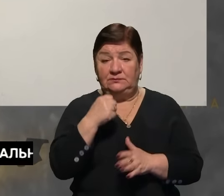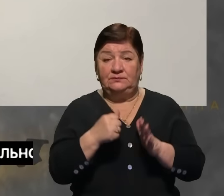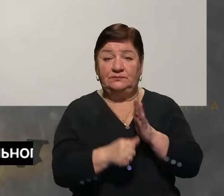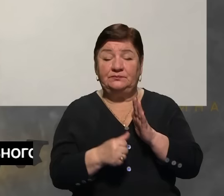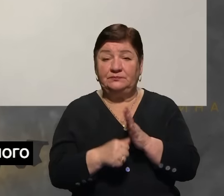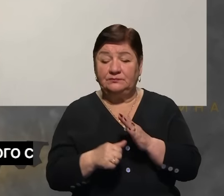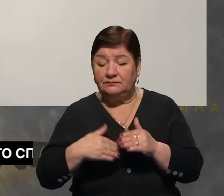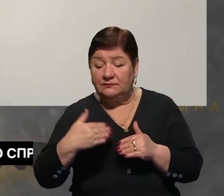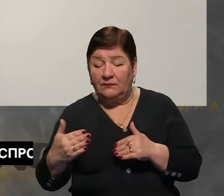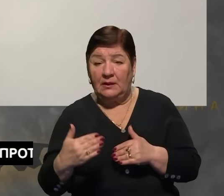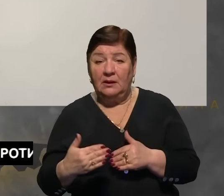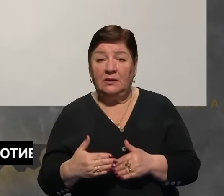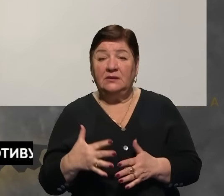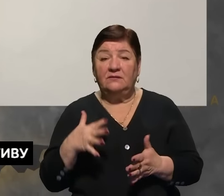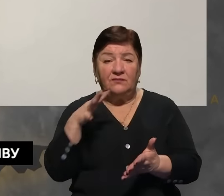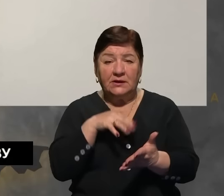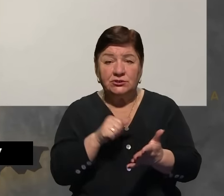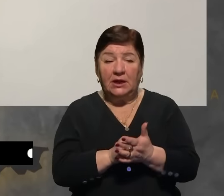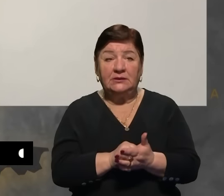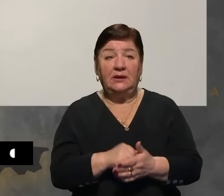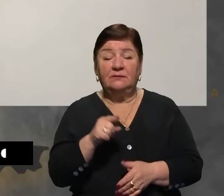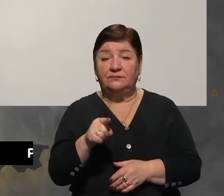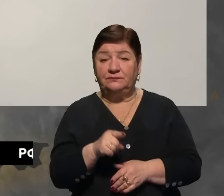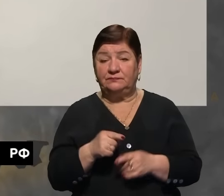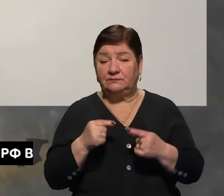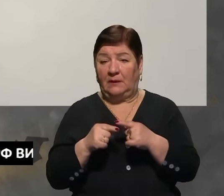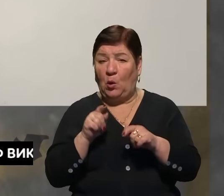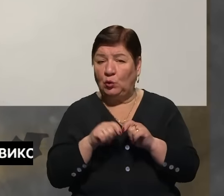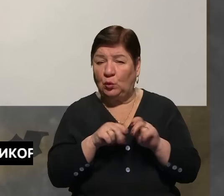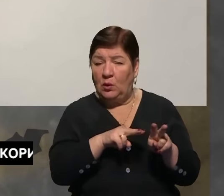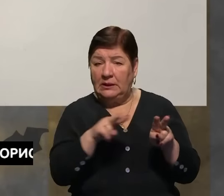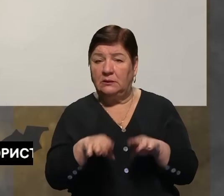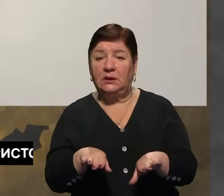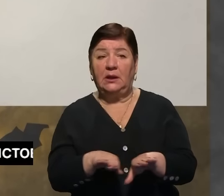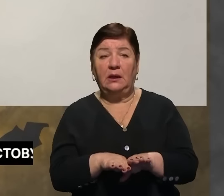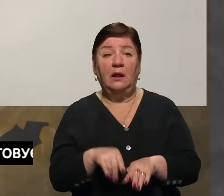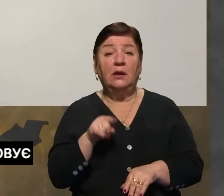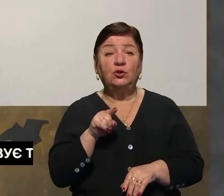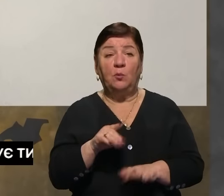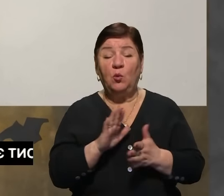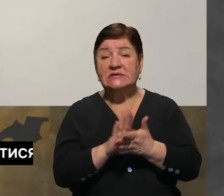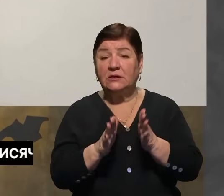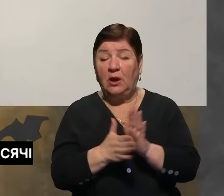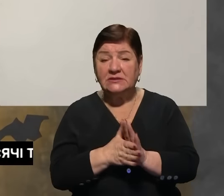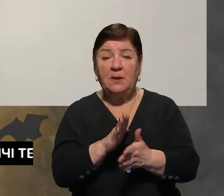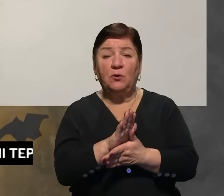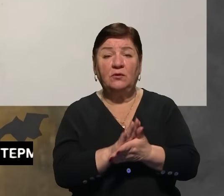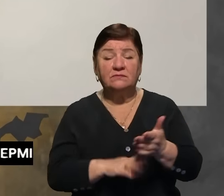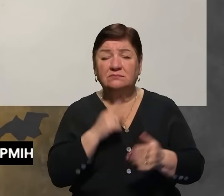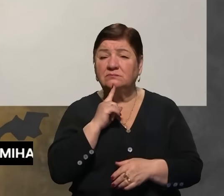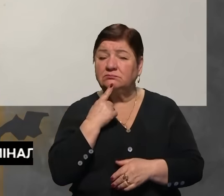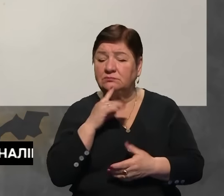спробувати вражати, но з того, тим, вогневий контроль, таке інше. Тому ситуація продовжує бути складною,